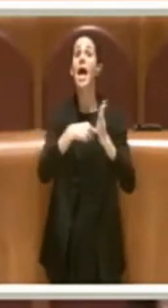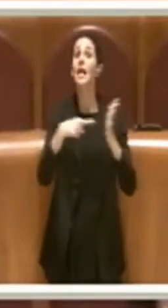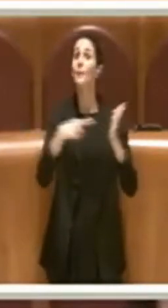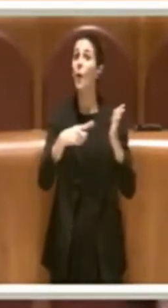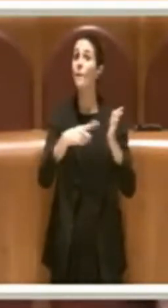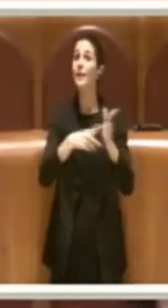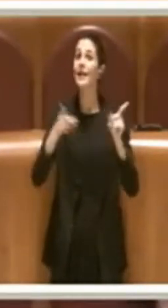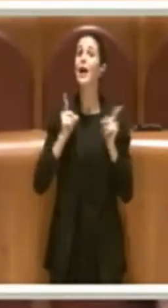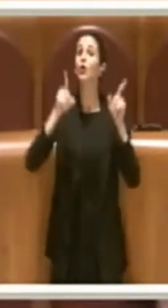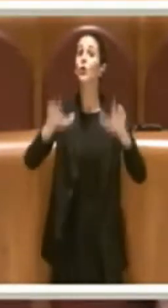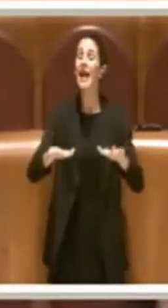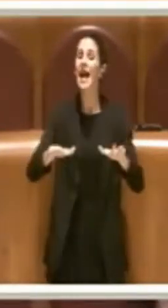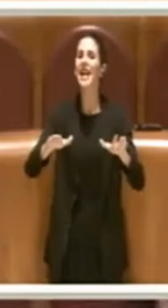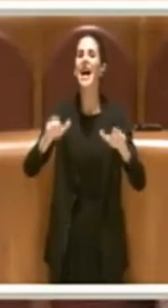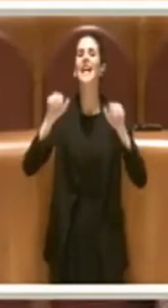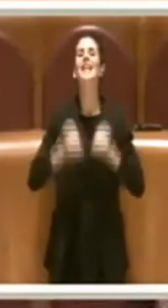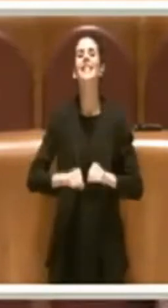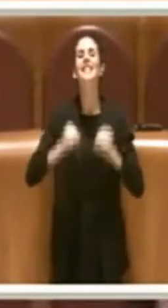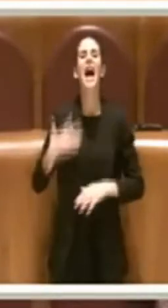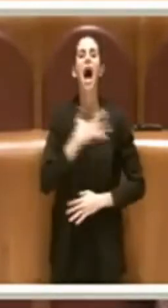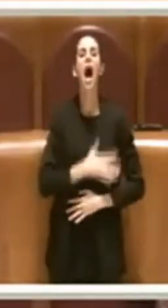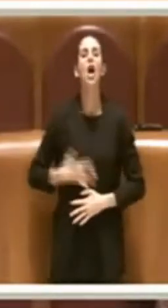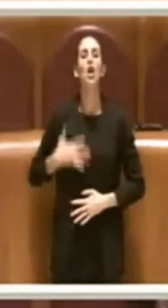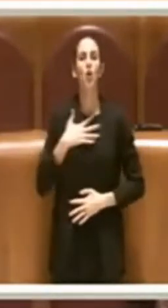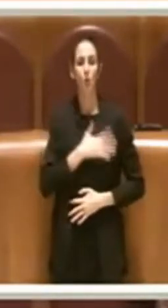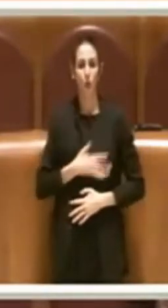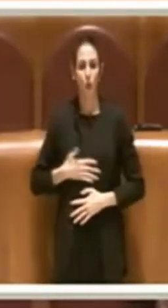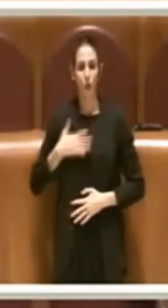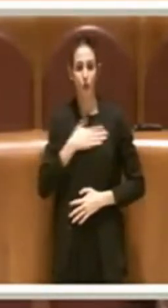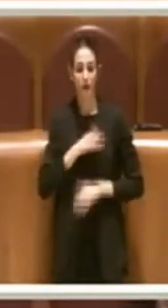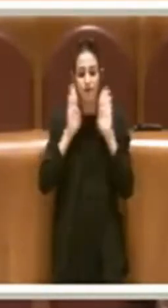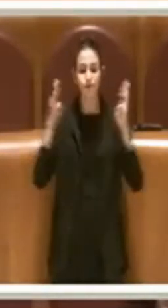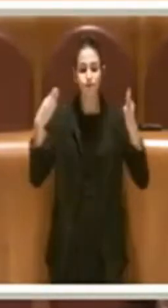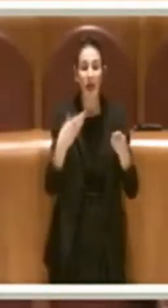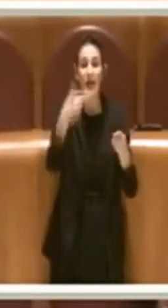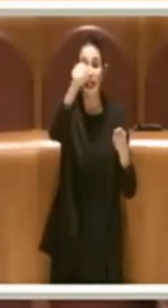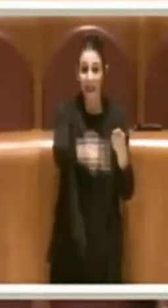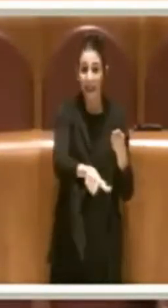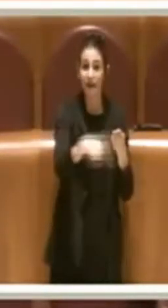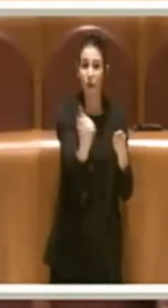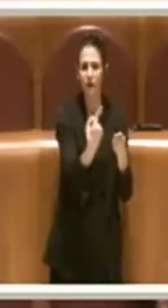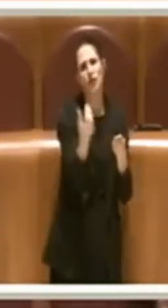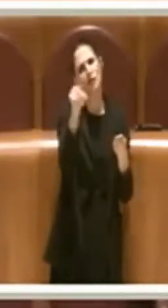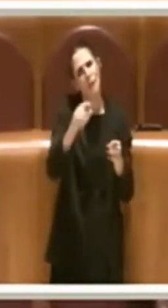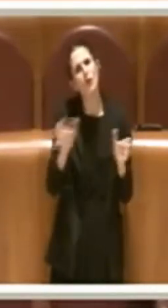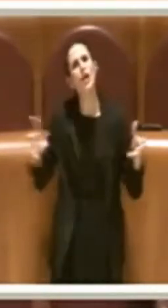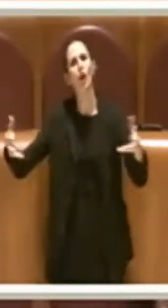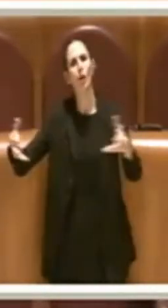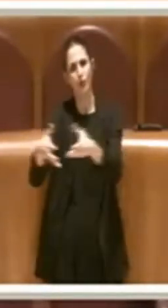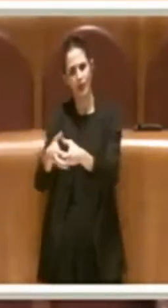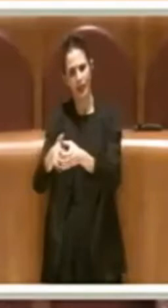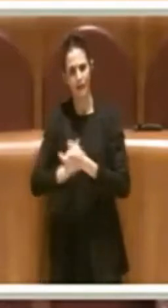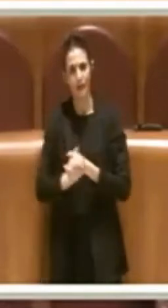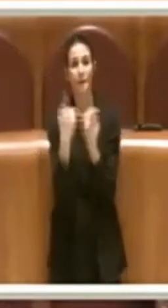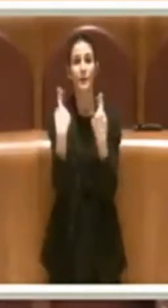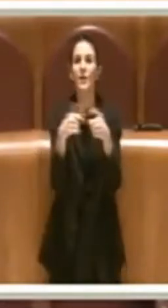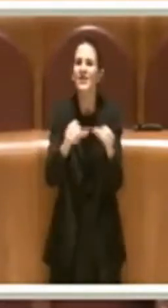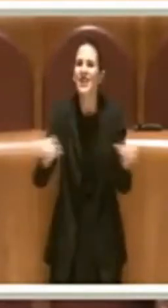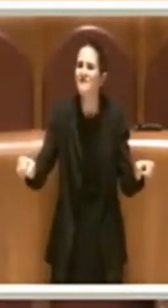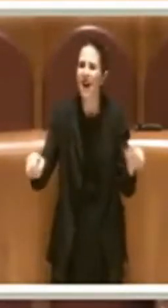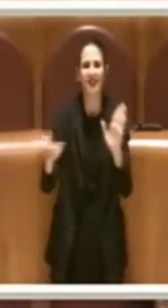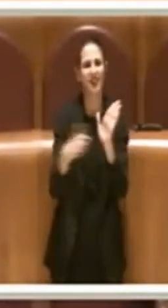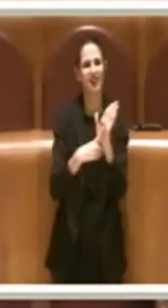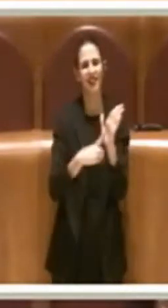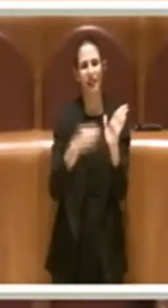salute come fondamentale diritto dell'individuo e interesse della collettività. Fondamentale diritto dell'individuo. I fatti